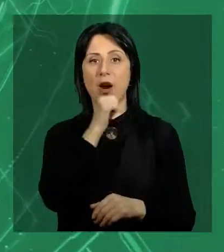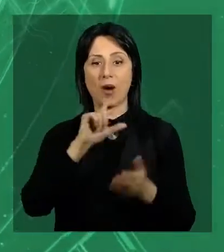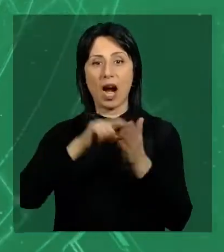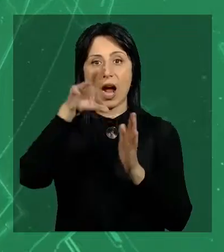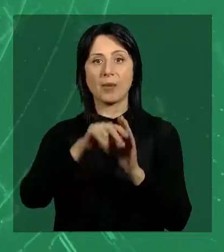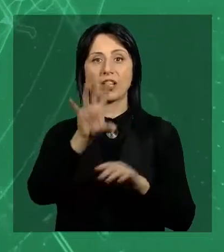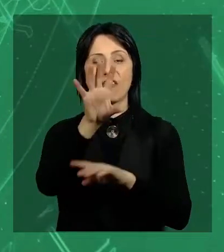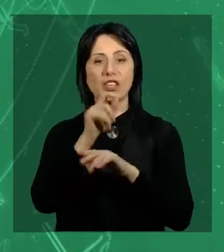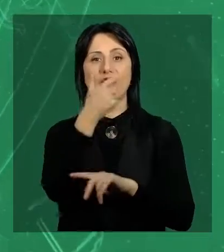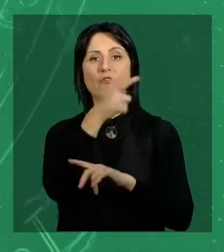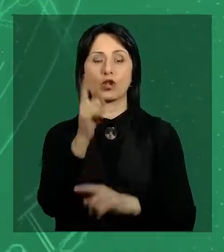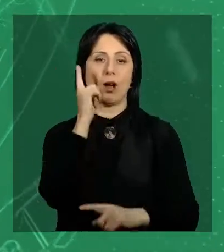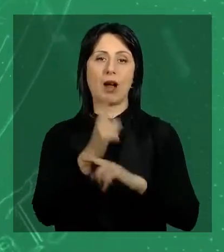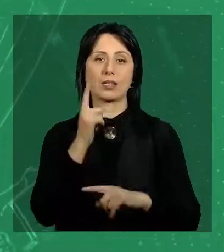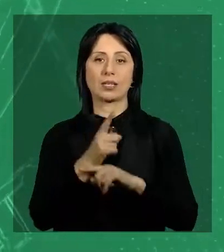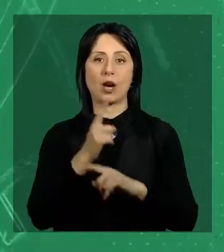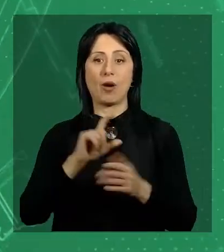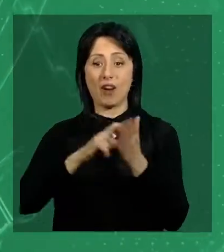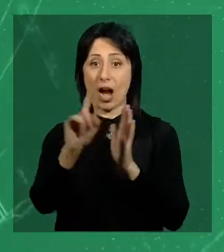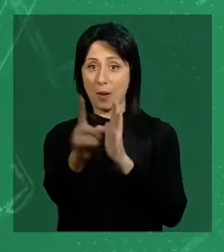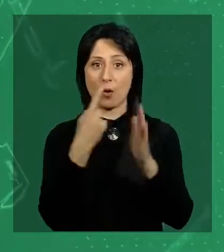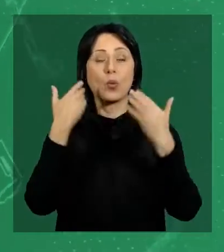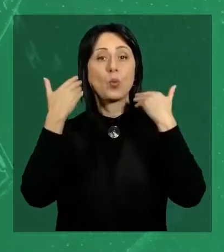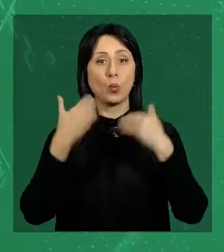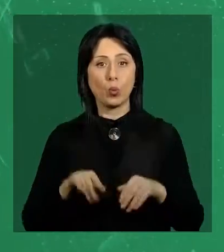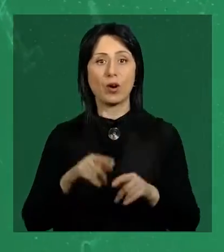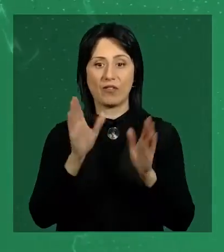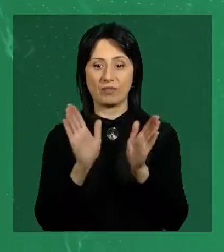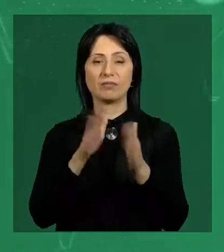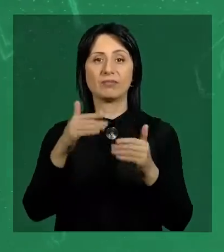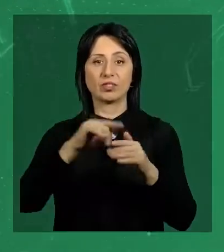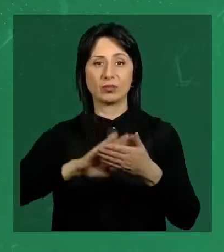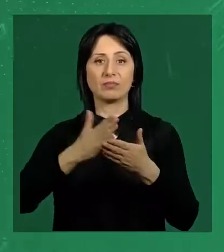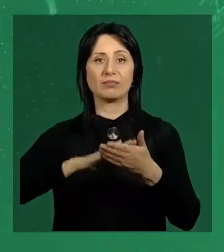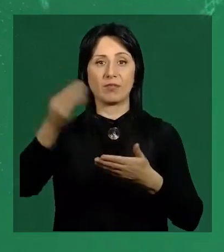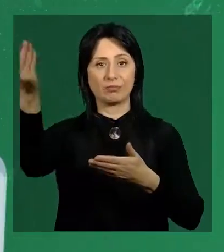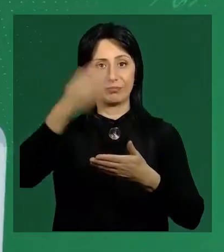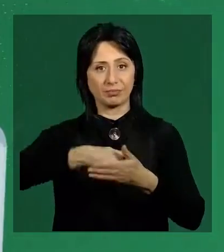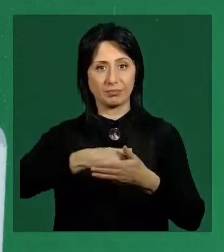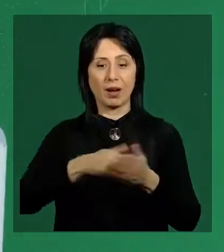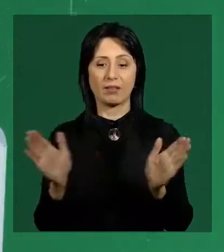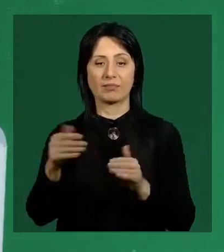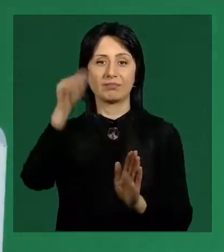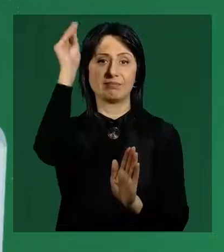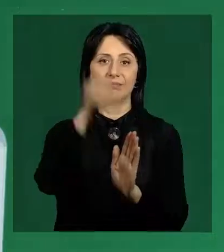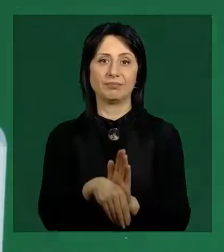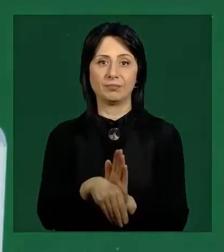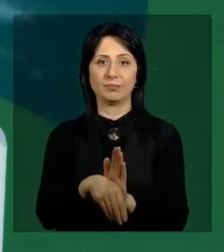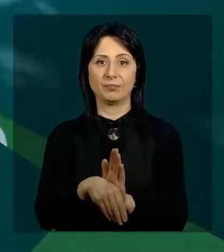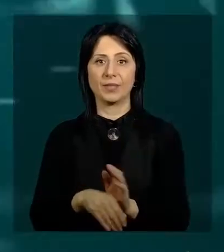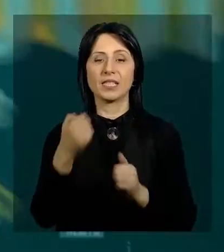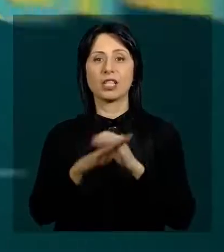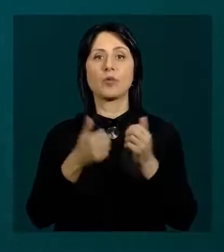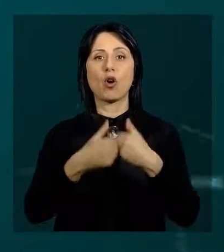vermək gizlidir. Kabinədə foto və video çəkiliş qadağandır. Kabinədən çıxdıqdan sonra biletini zərfə özünüz yerləşdirin və zərfi seçki